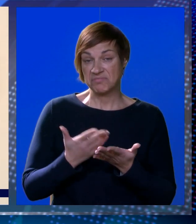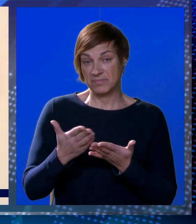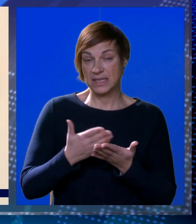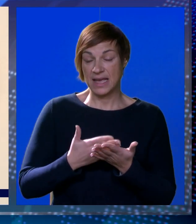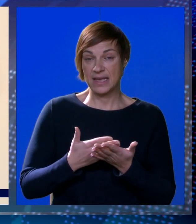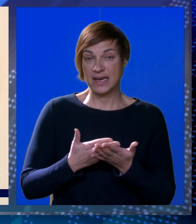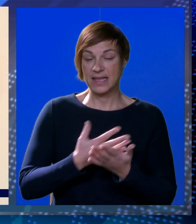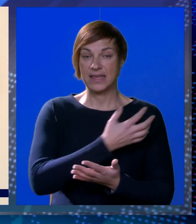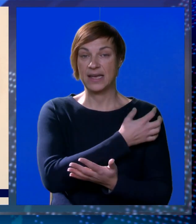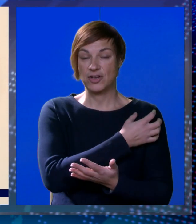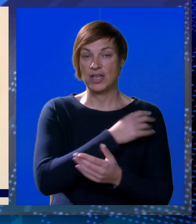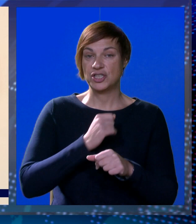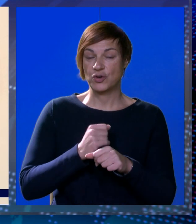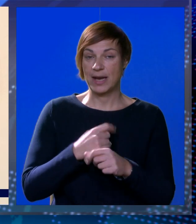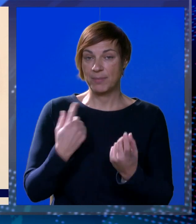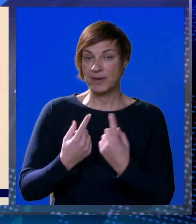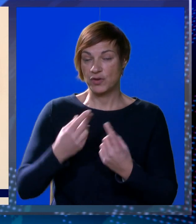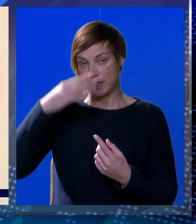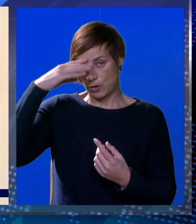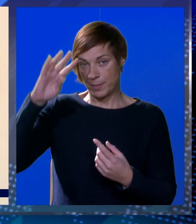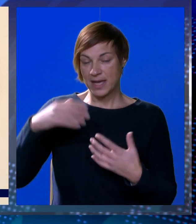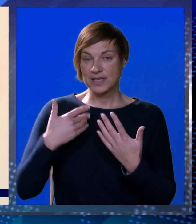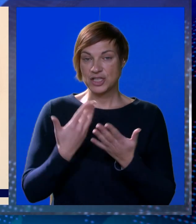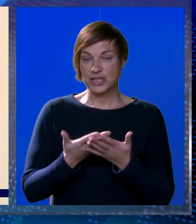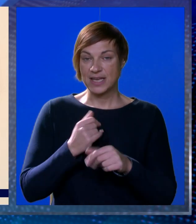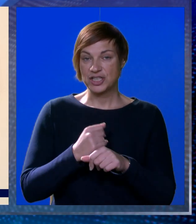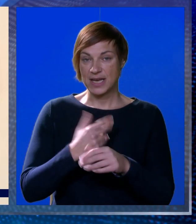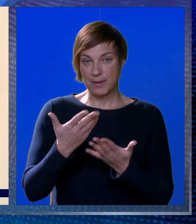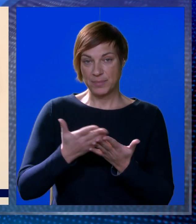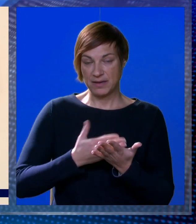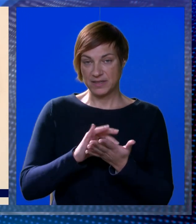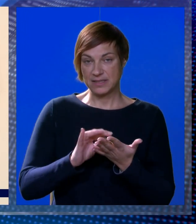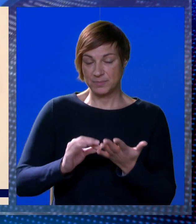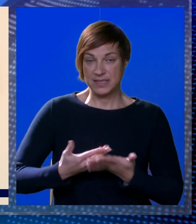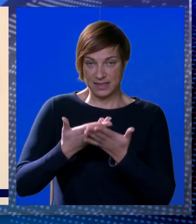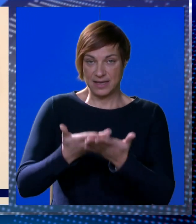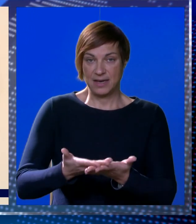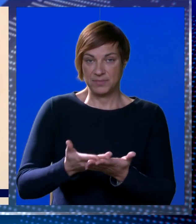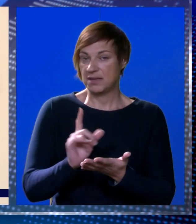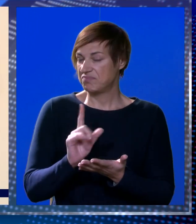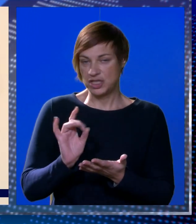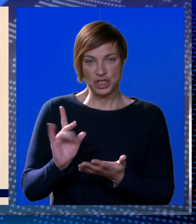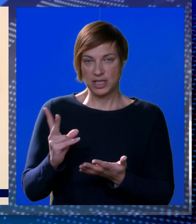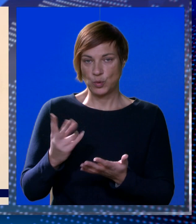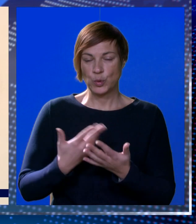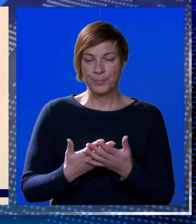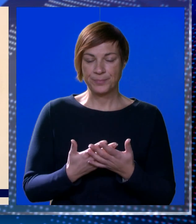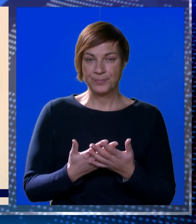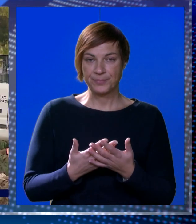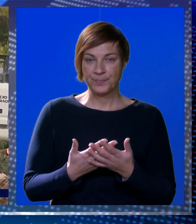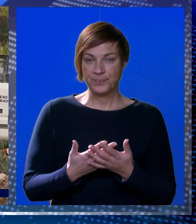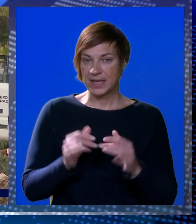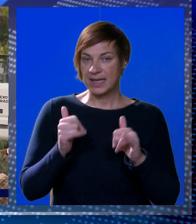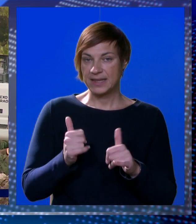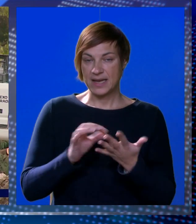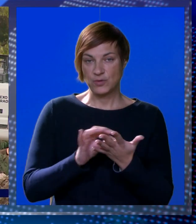red, da gradonačelnik koji je stvorio kriterije, koji je obećao da će napravi spisak, da, ništa drugo, ništa drugo.